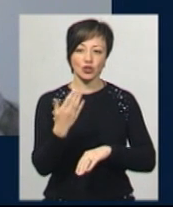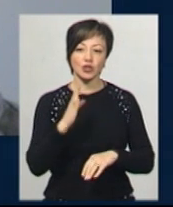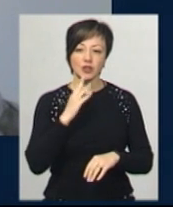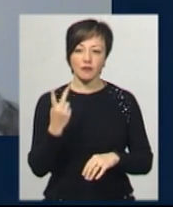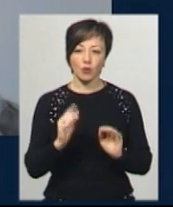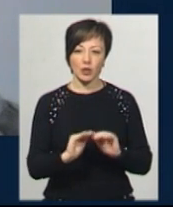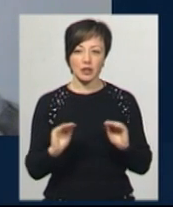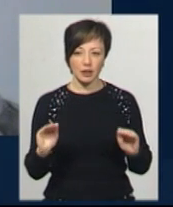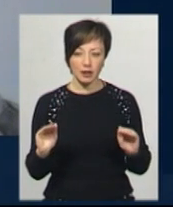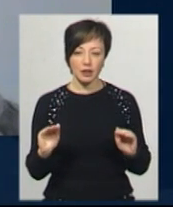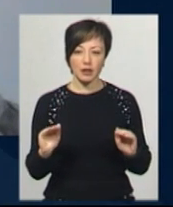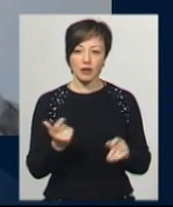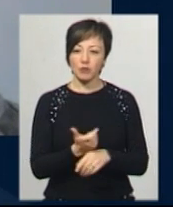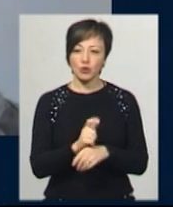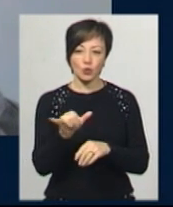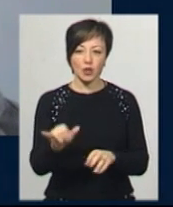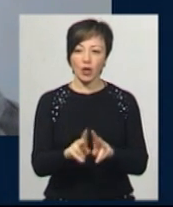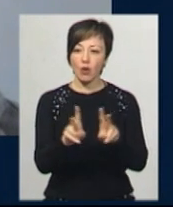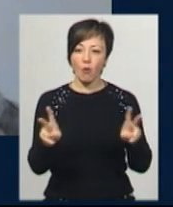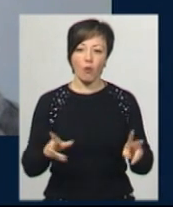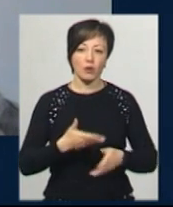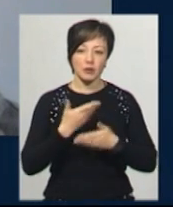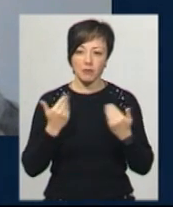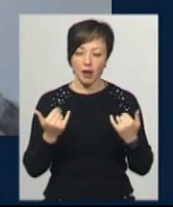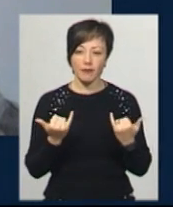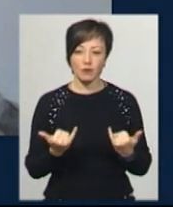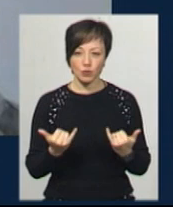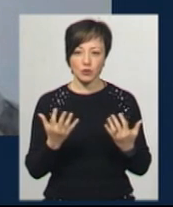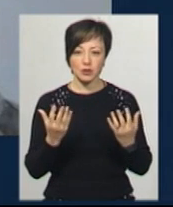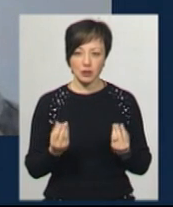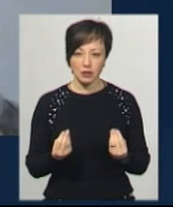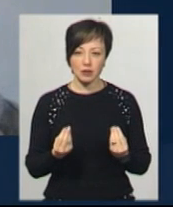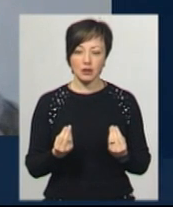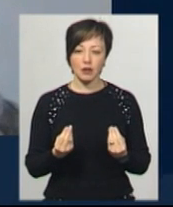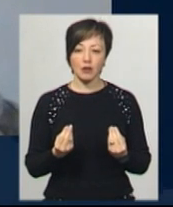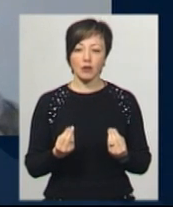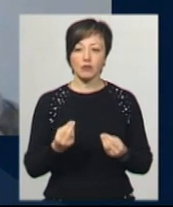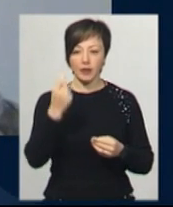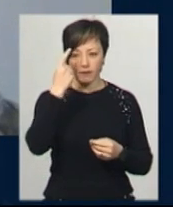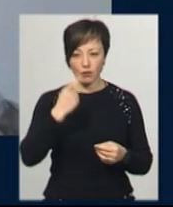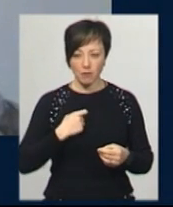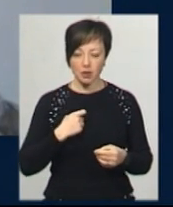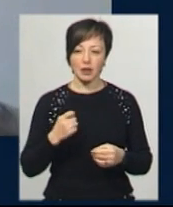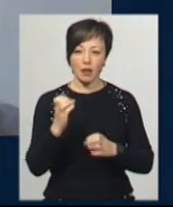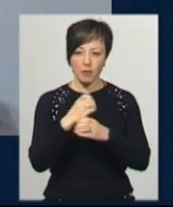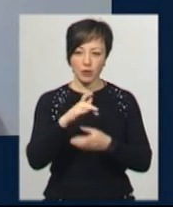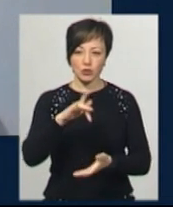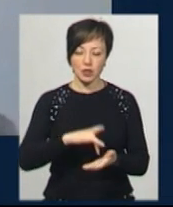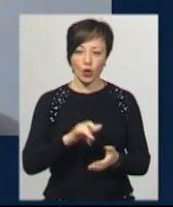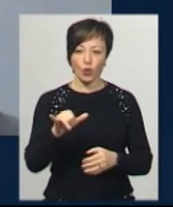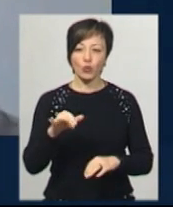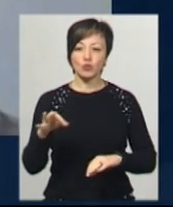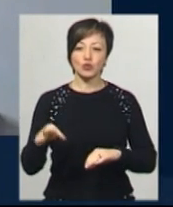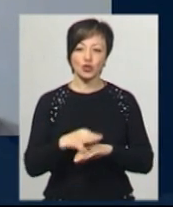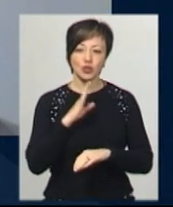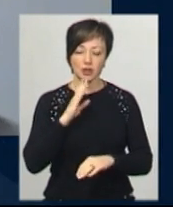двоє дітей, і більше в них нікого немає. І на сьогодні ми получили інформацію з лабораторного центру, що у жінки